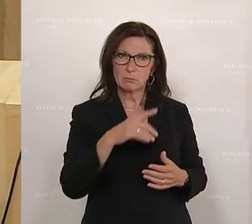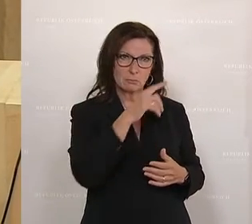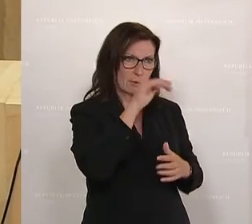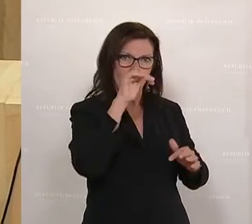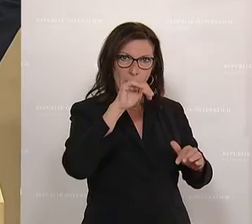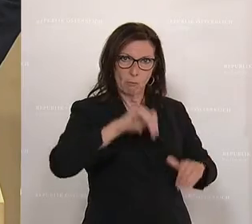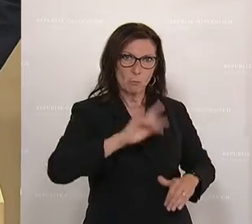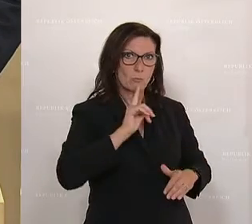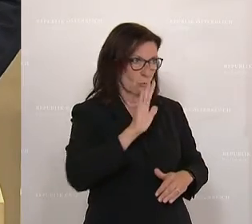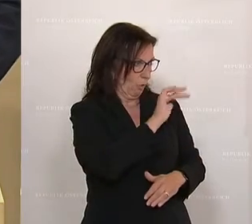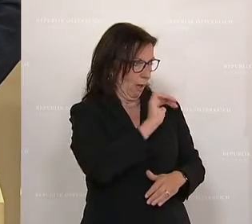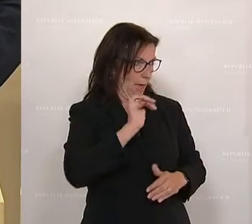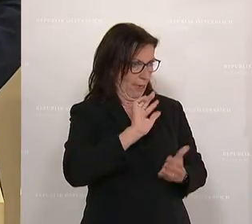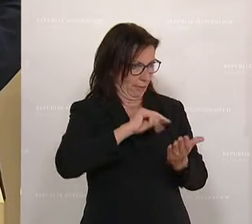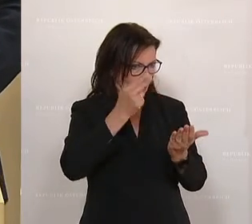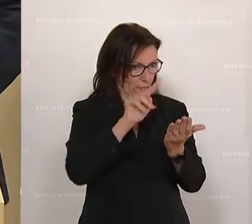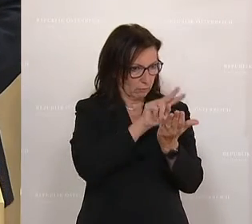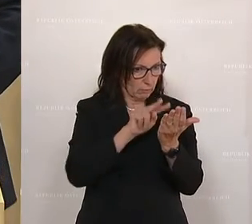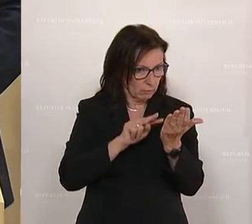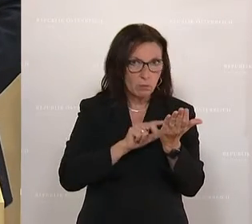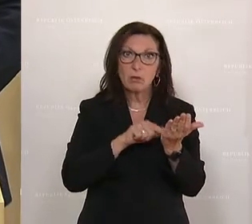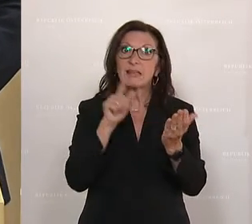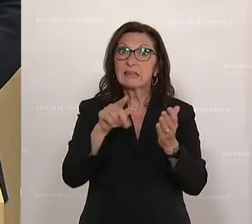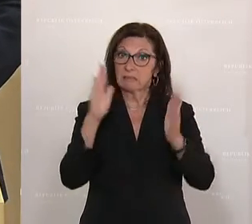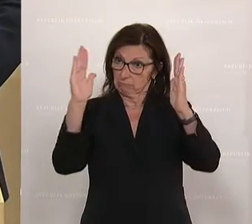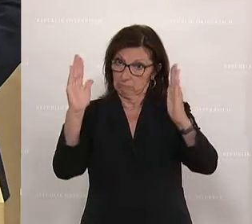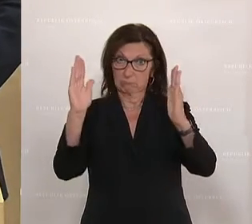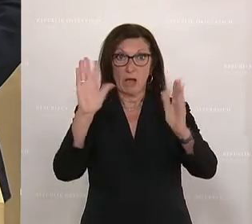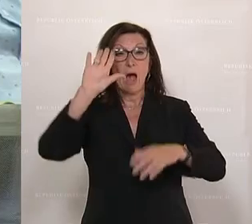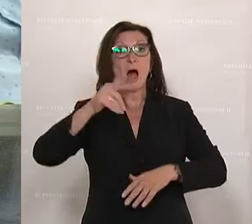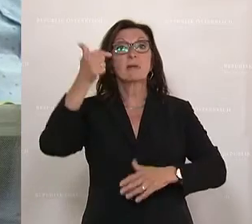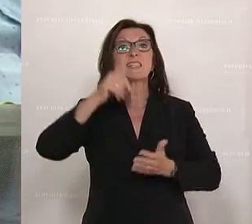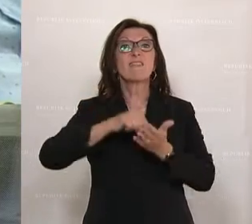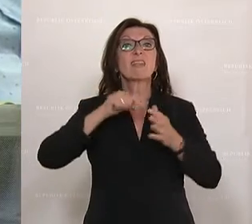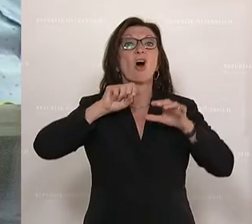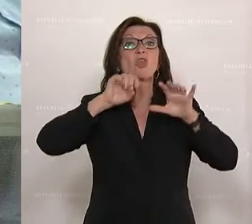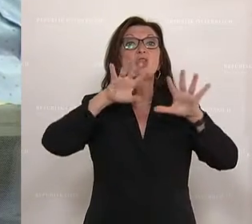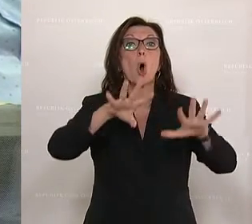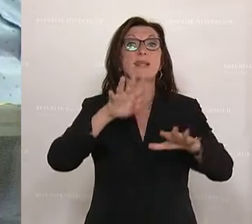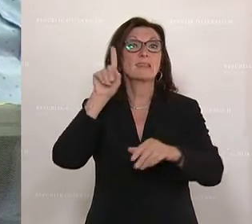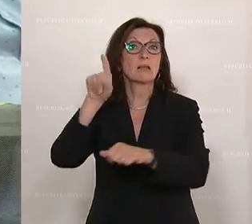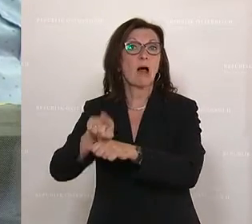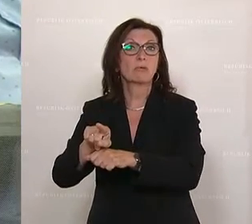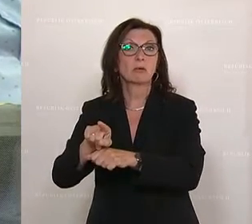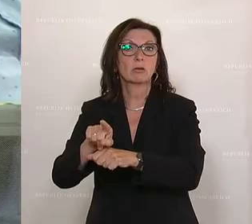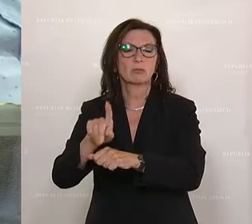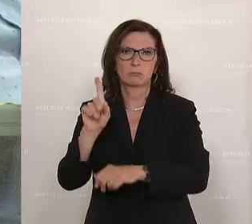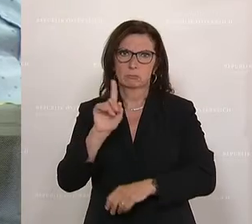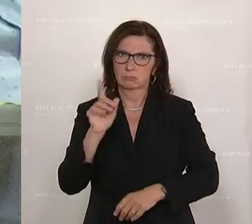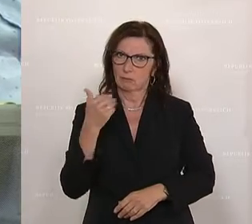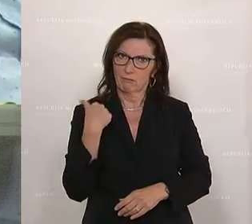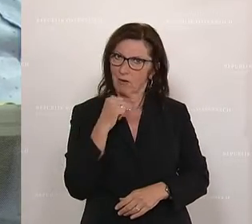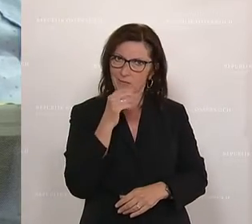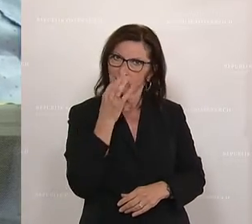durchlesen. Da steht, folgende Aufträge wurden im abgefragten Zeitraum ab 2019 vergeben. Das ist aber nicht der abgefragte